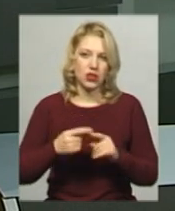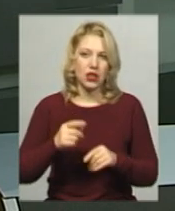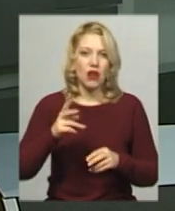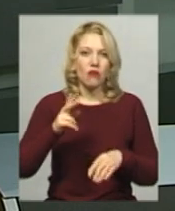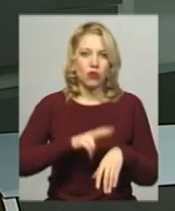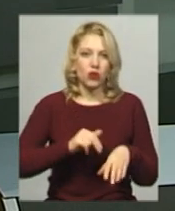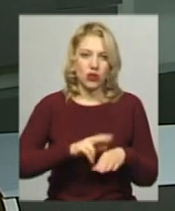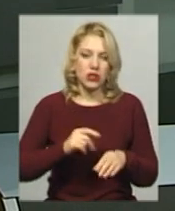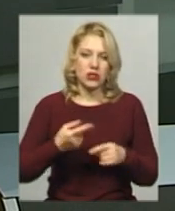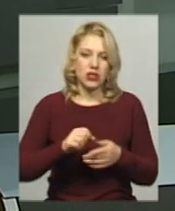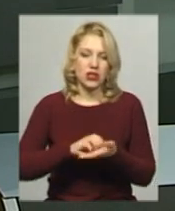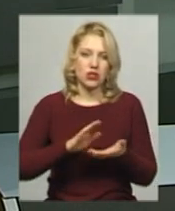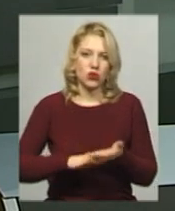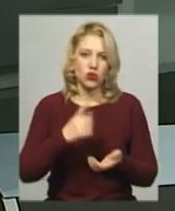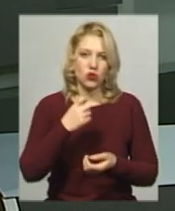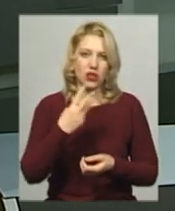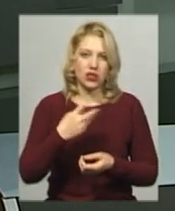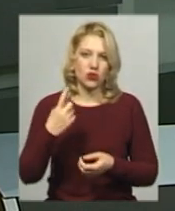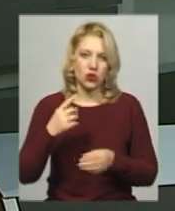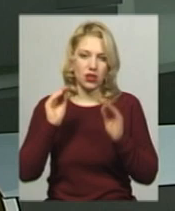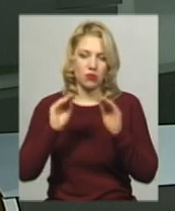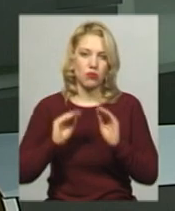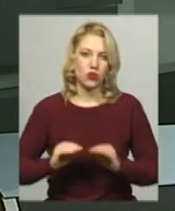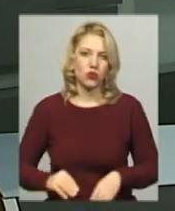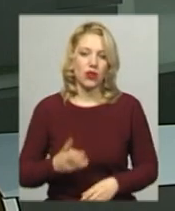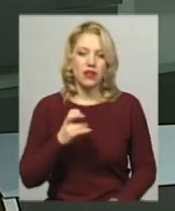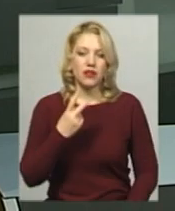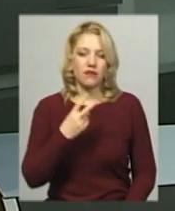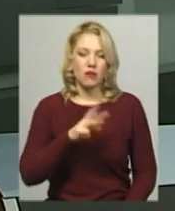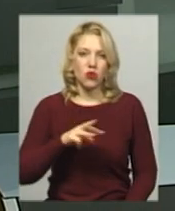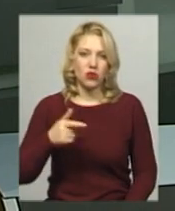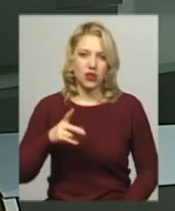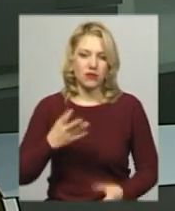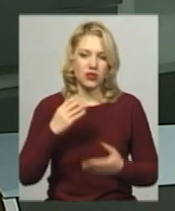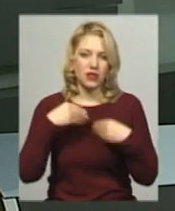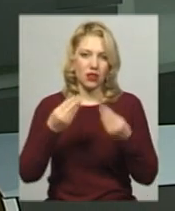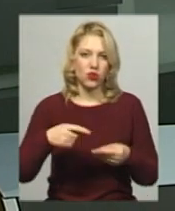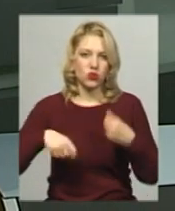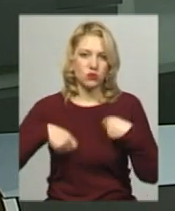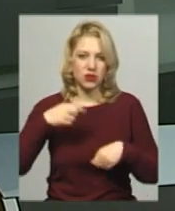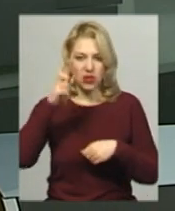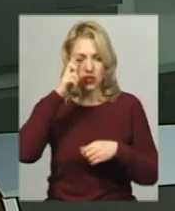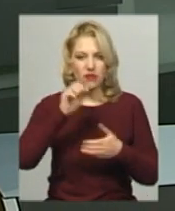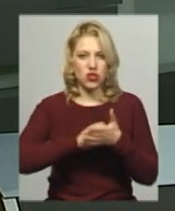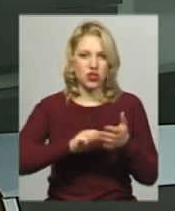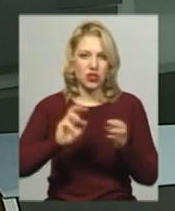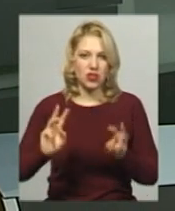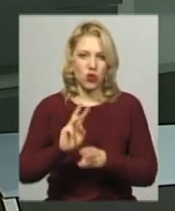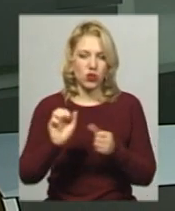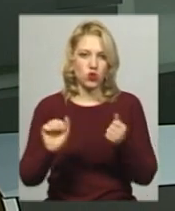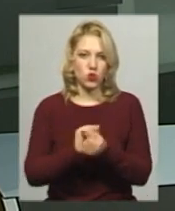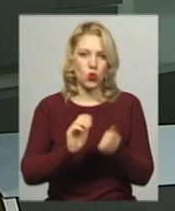зареєстровано 131 протокол. На 2 мільйони гривень завдано збитків державі через загорання сухої трави на